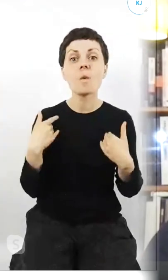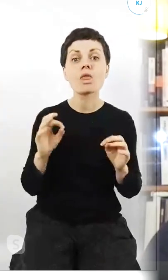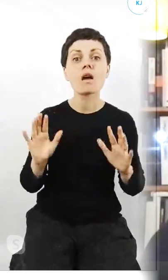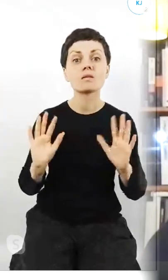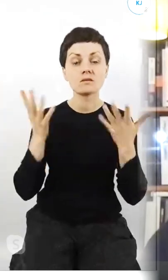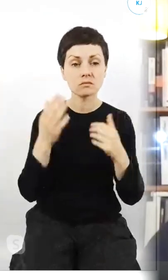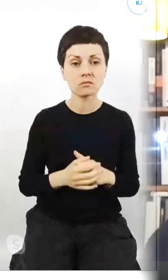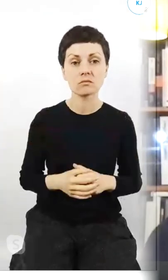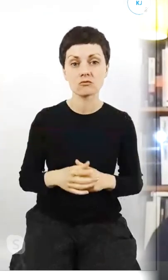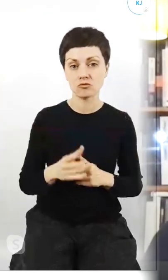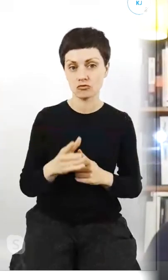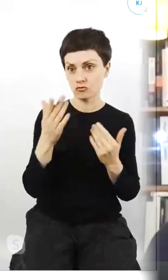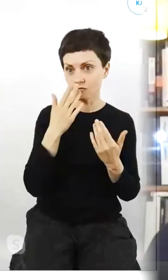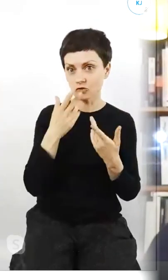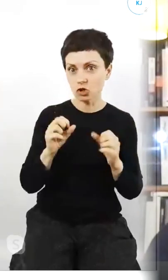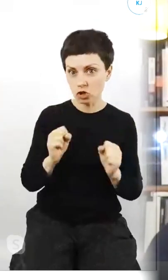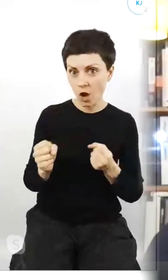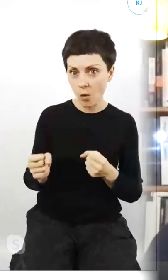Macie wrażenie, że to działa?